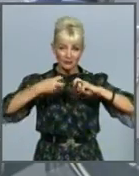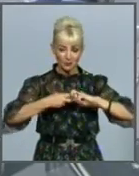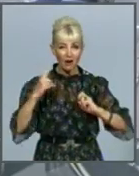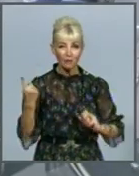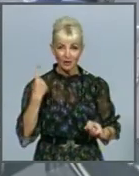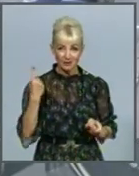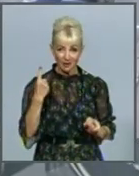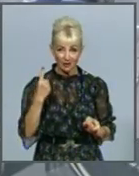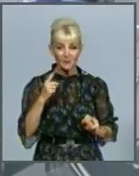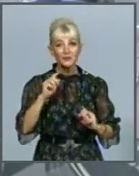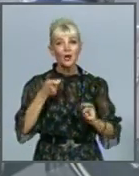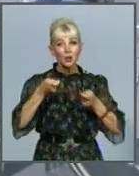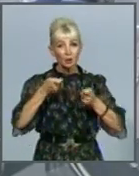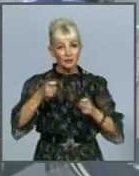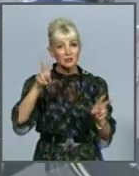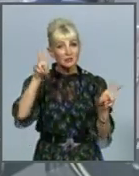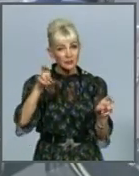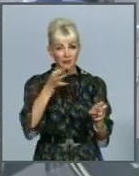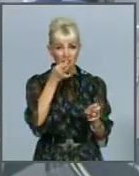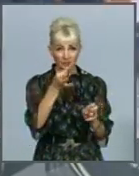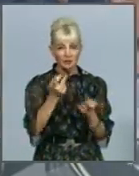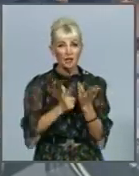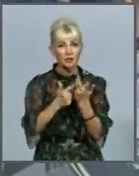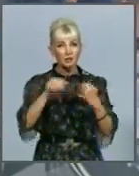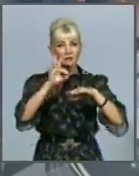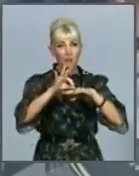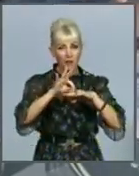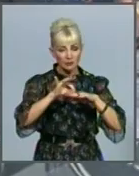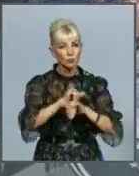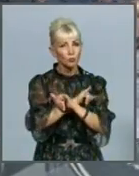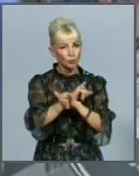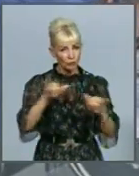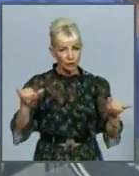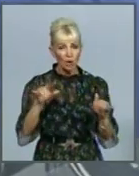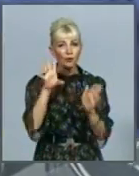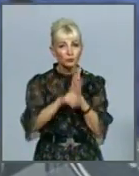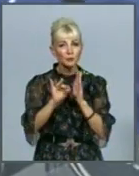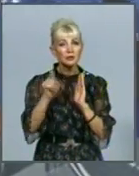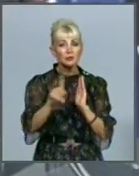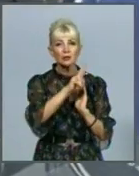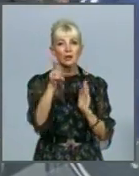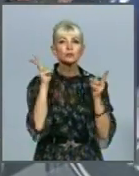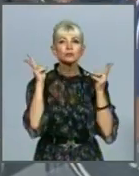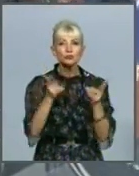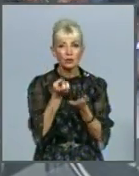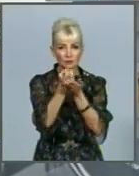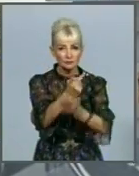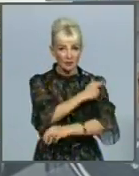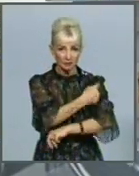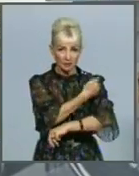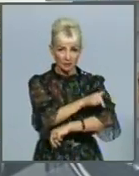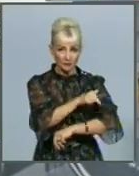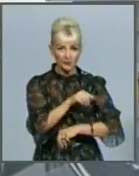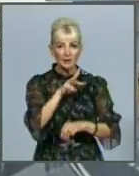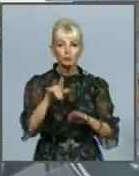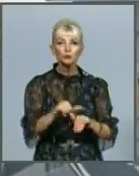областях. Очільник відомства наголошує, кількість хворих продовжує зростати. В тому числі і тих, кому потрібна госпіталізація. Ми